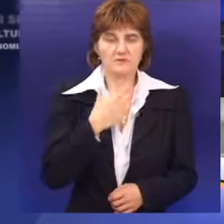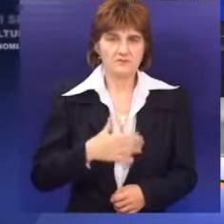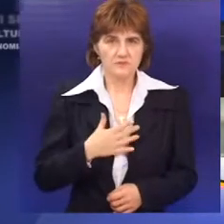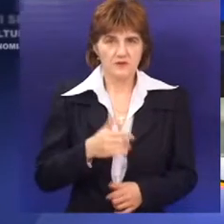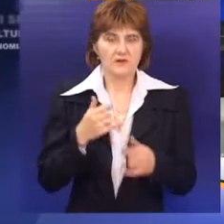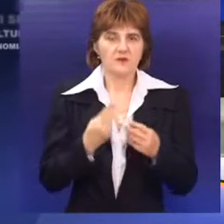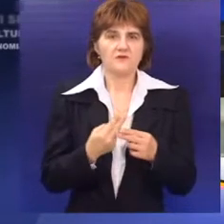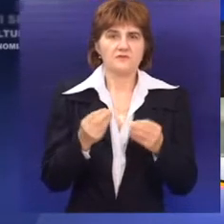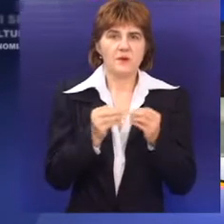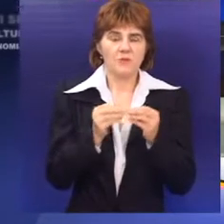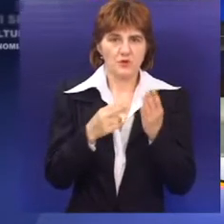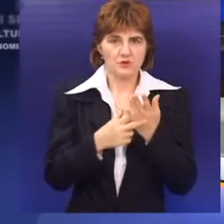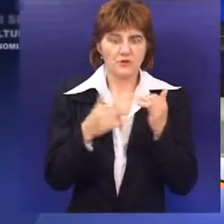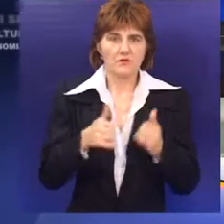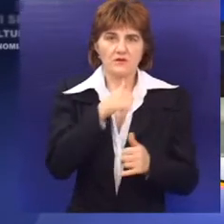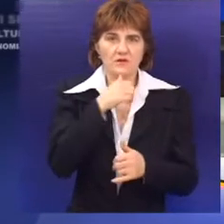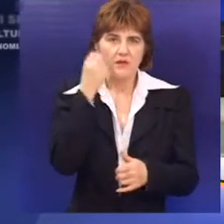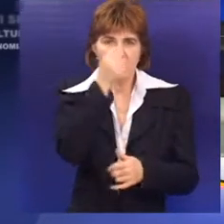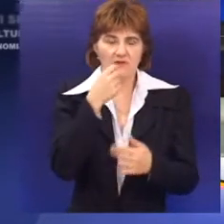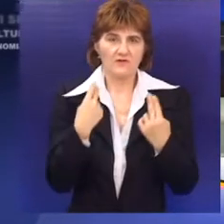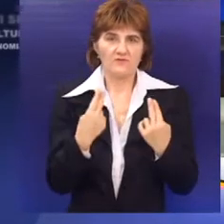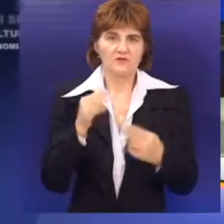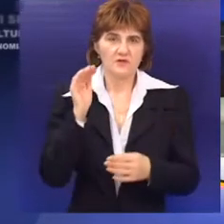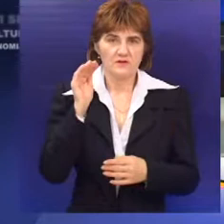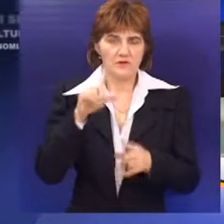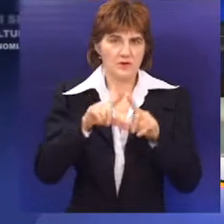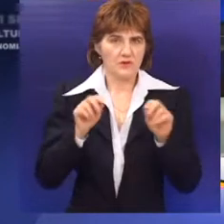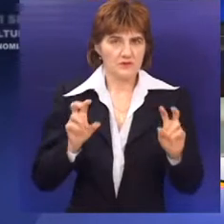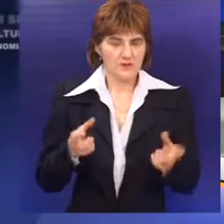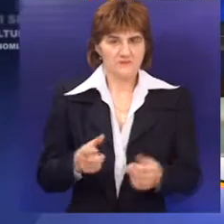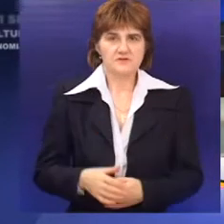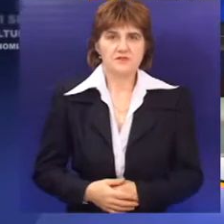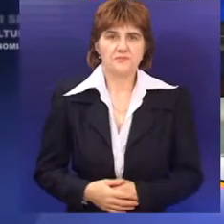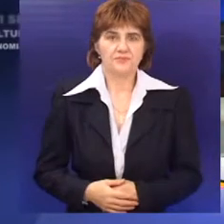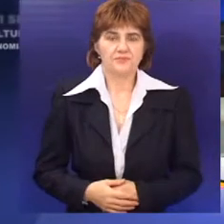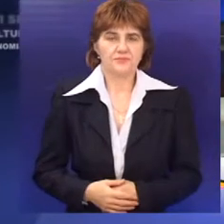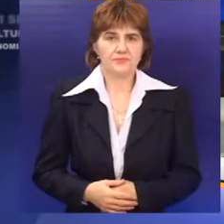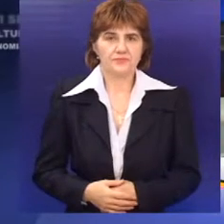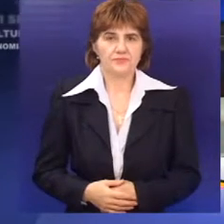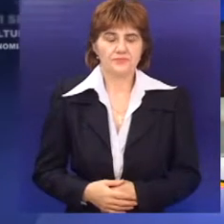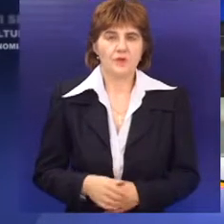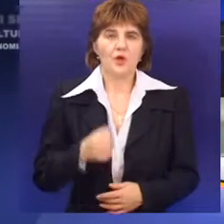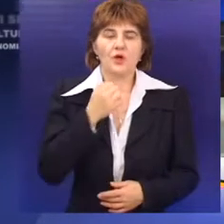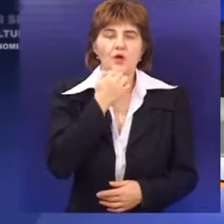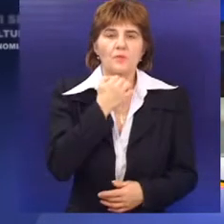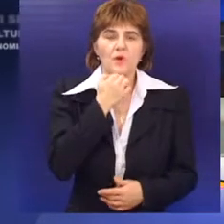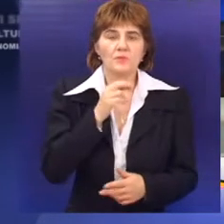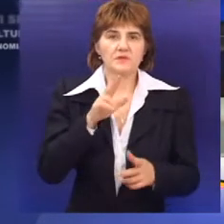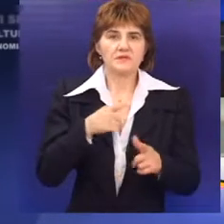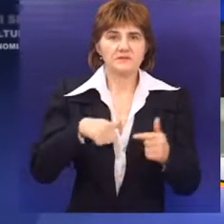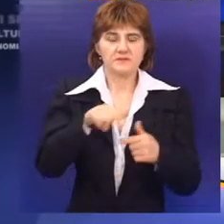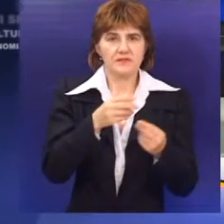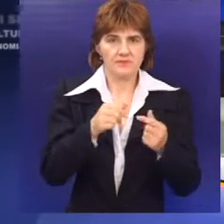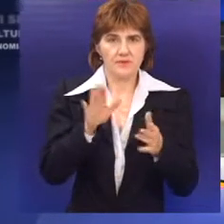I'm Boris Schumann. Vi pratite nedeljni pregled najvažnijih vesti i u Eko Televizije. Poljoprivrednici sa